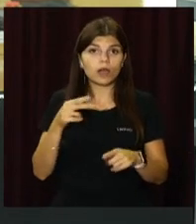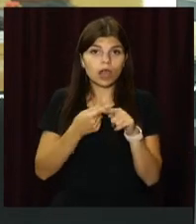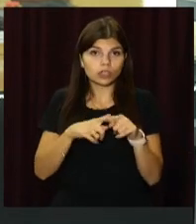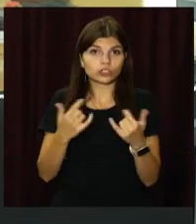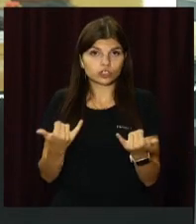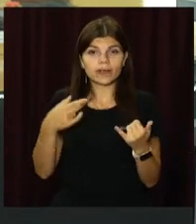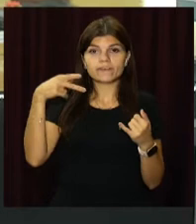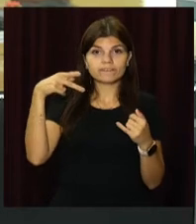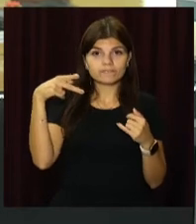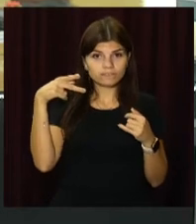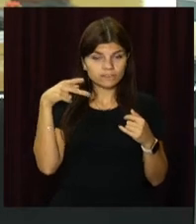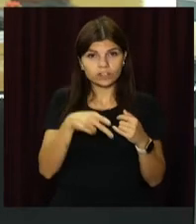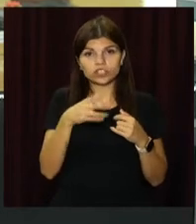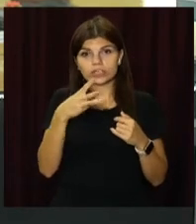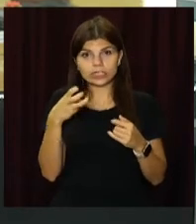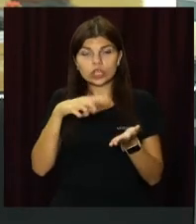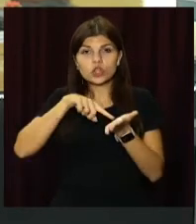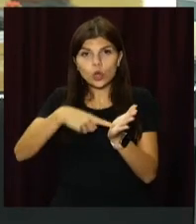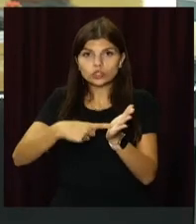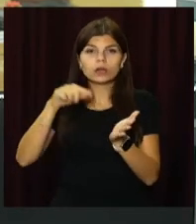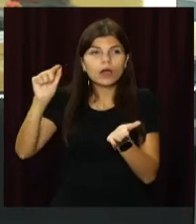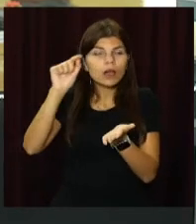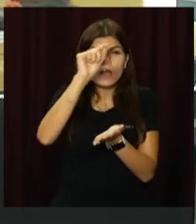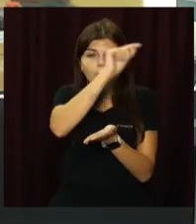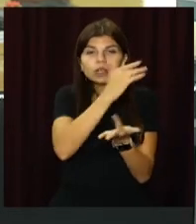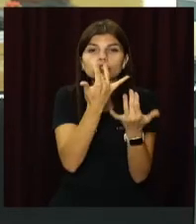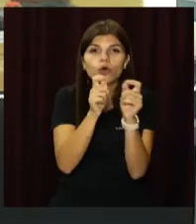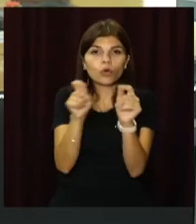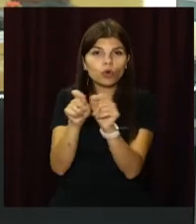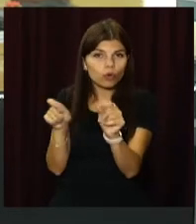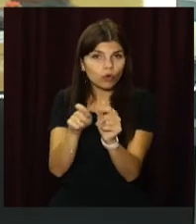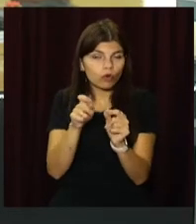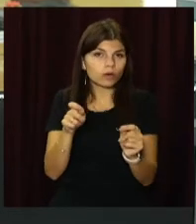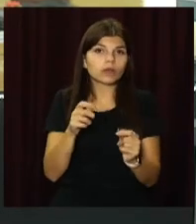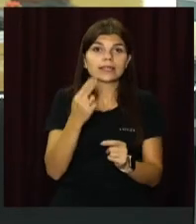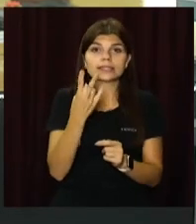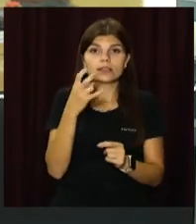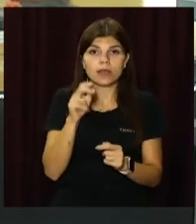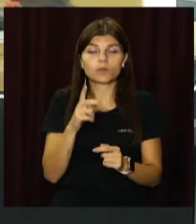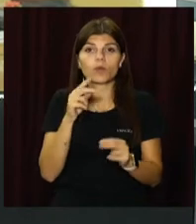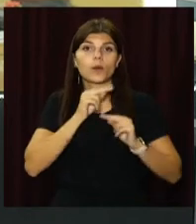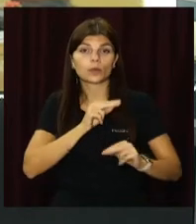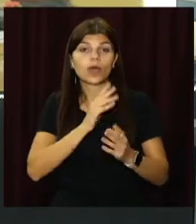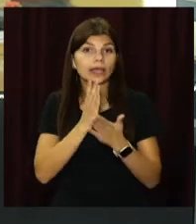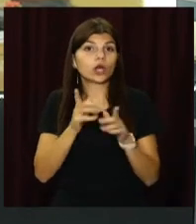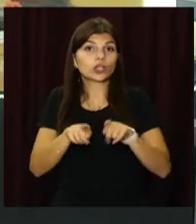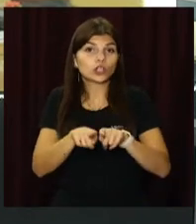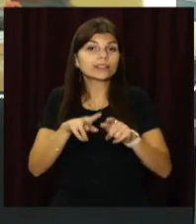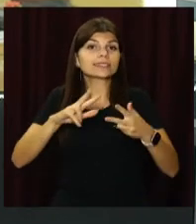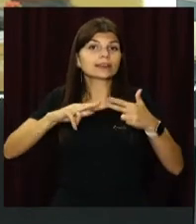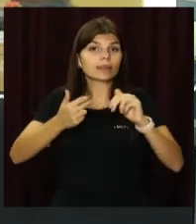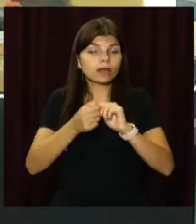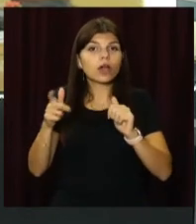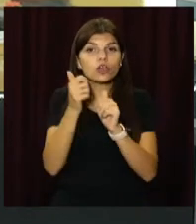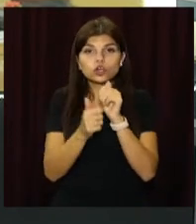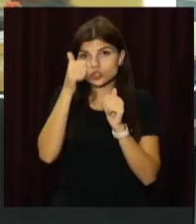2300 точок доступу до адмінпослуг та понад 900 центрів. Один ЦНАПів працює в Кам'янському. Там щороку